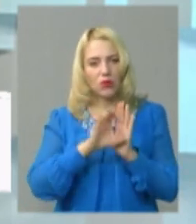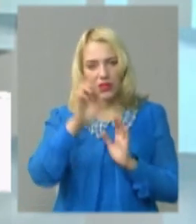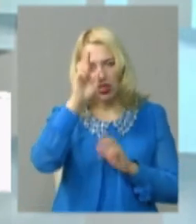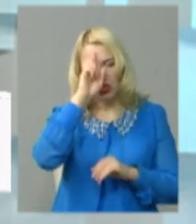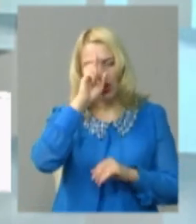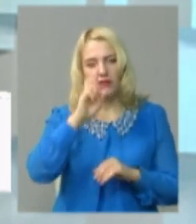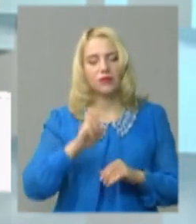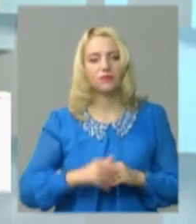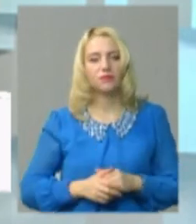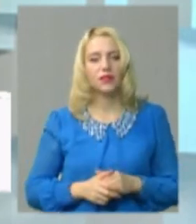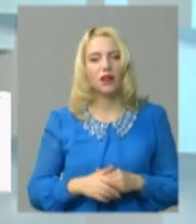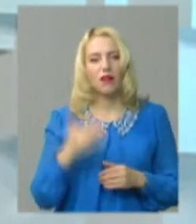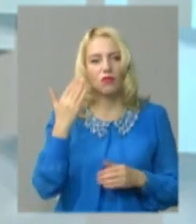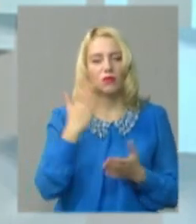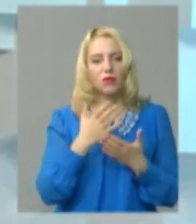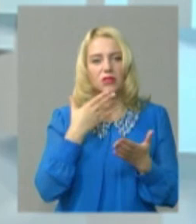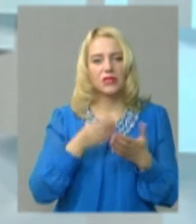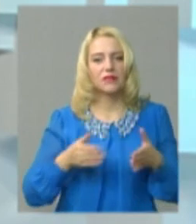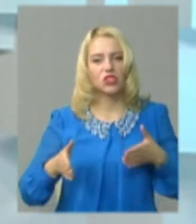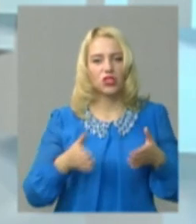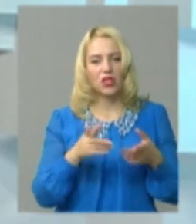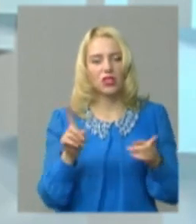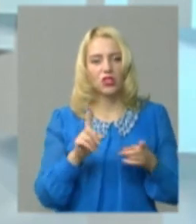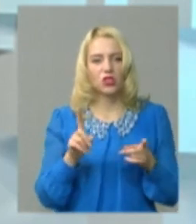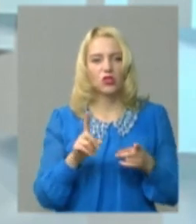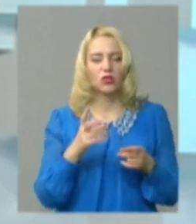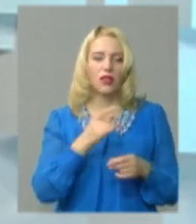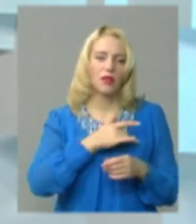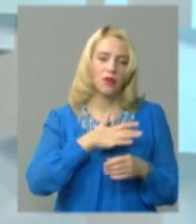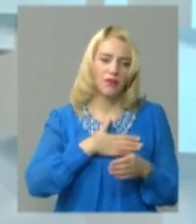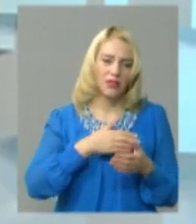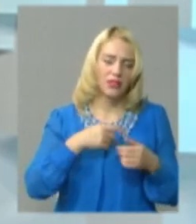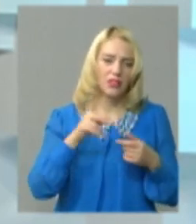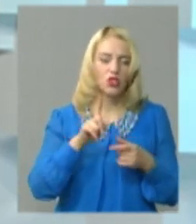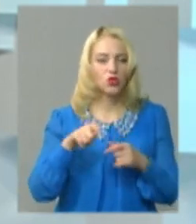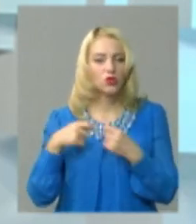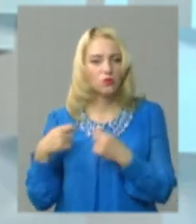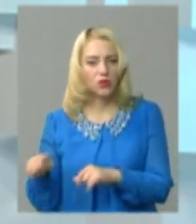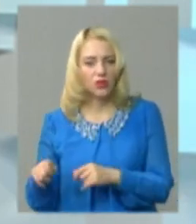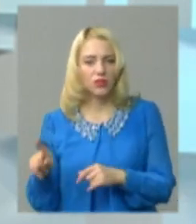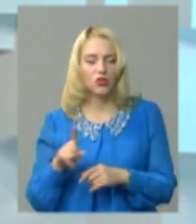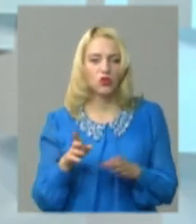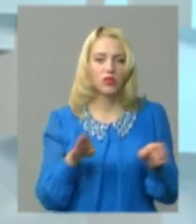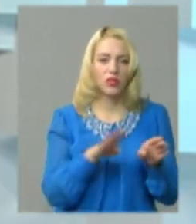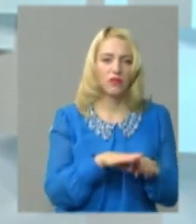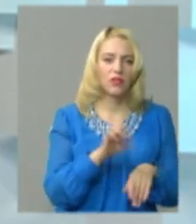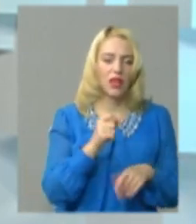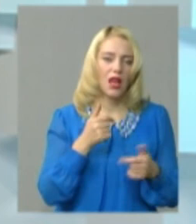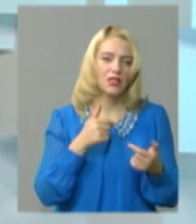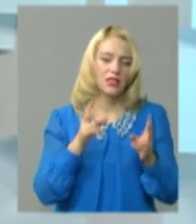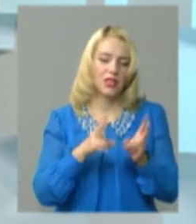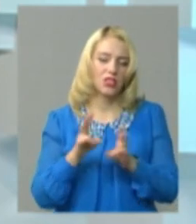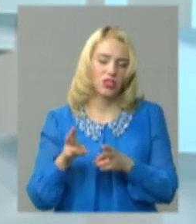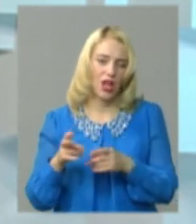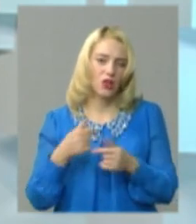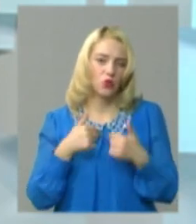державі, називаємо це так, вони мають свій шлях якийсь, щось йде на приватизацію, щось продається, щось закривається, а страждають,